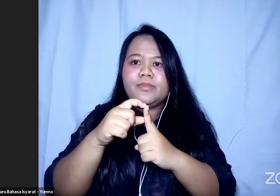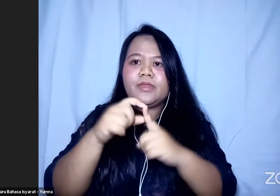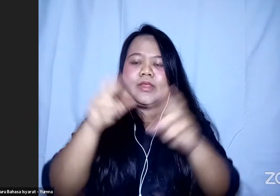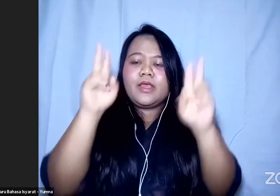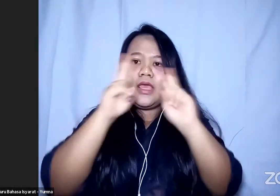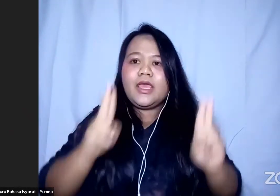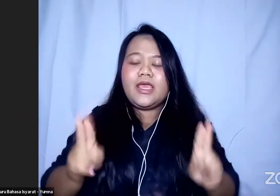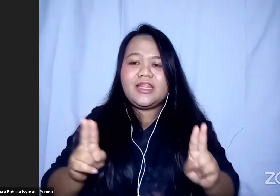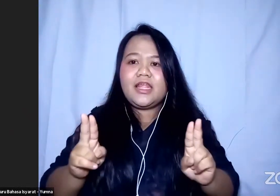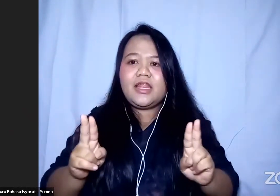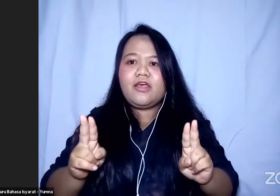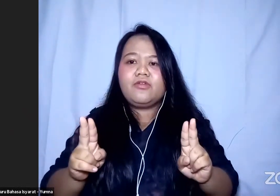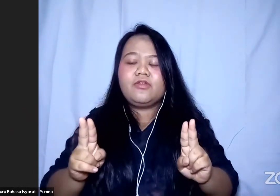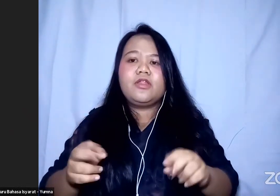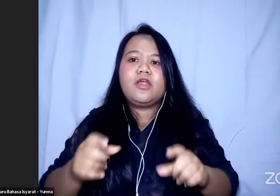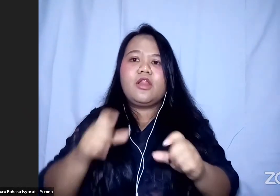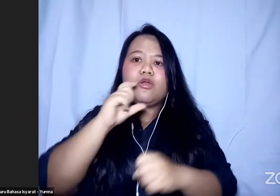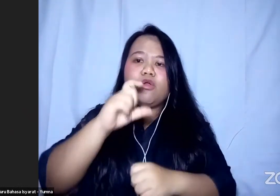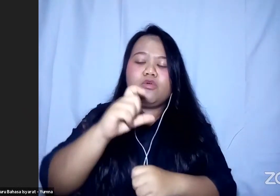Voluntary Agency